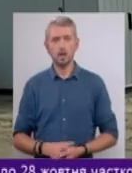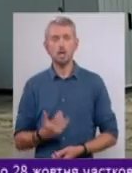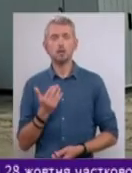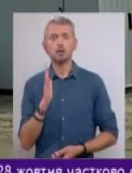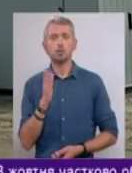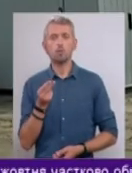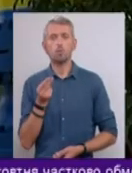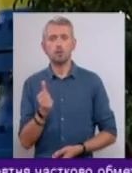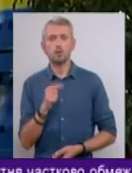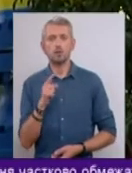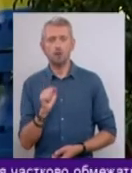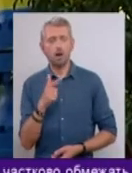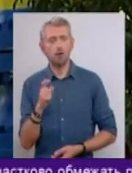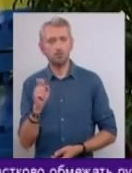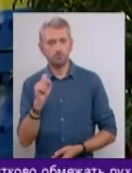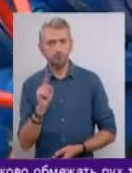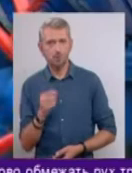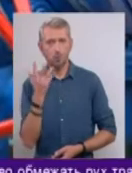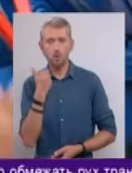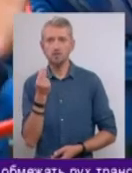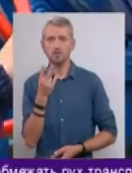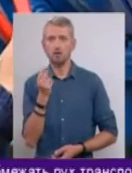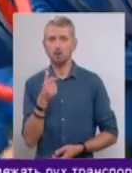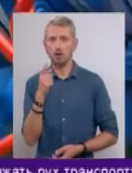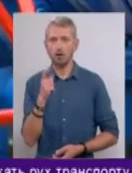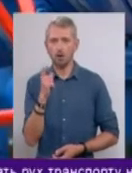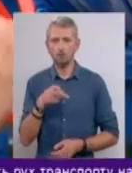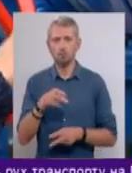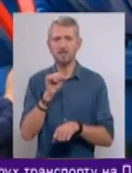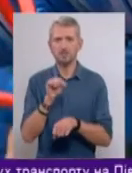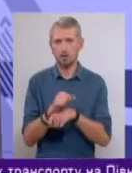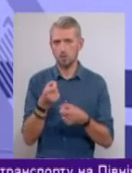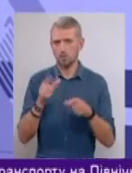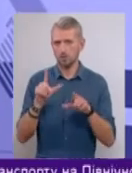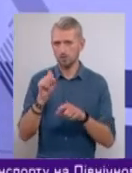Скільки будемо платити за газ, коли ціна на блакитне паливо перестане рости?